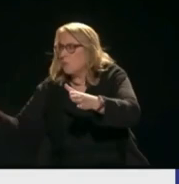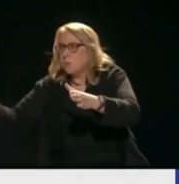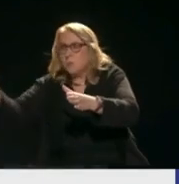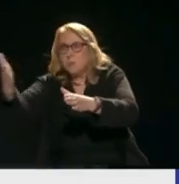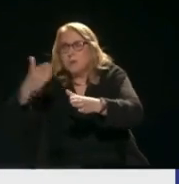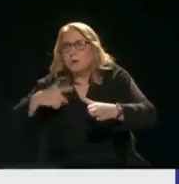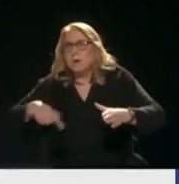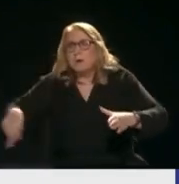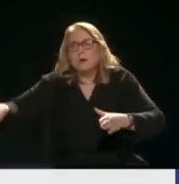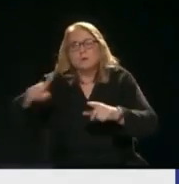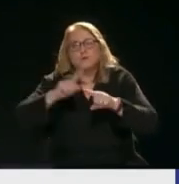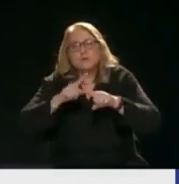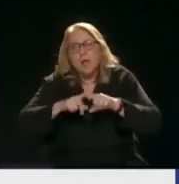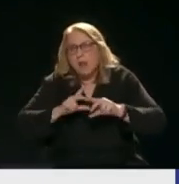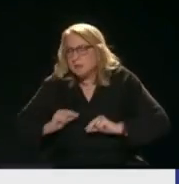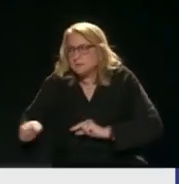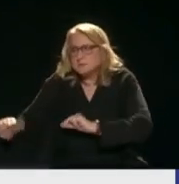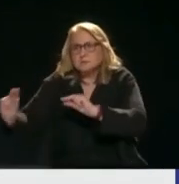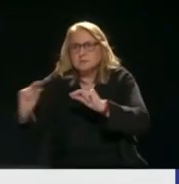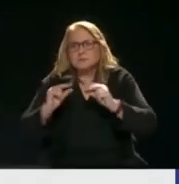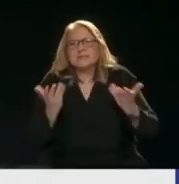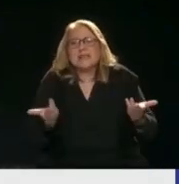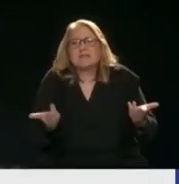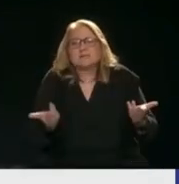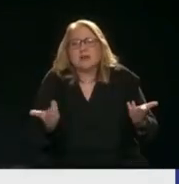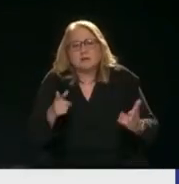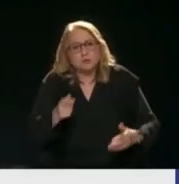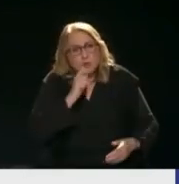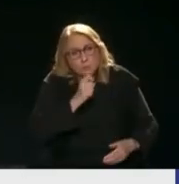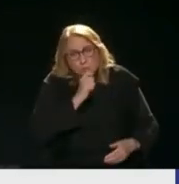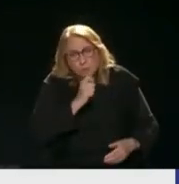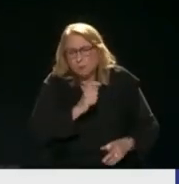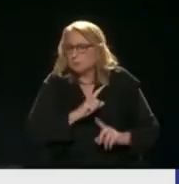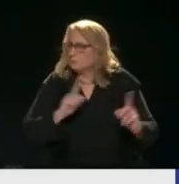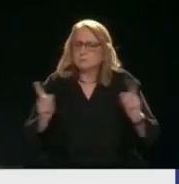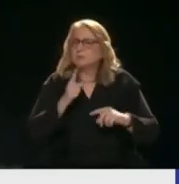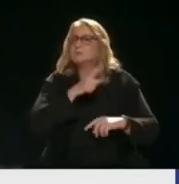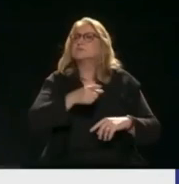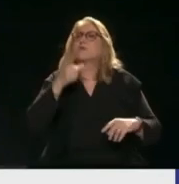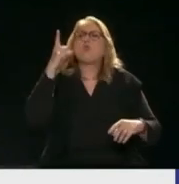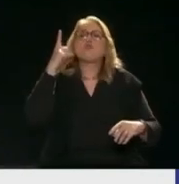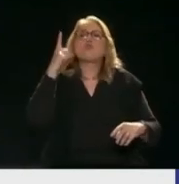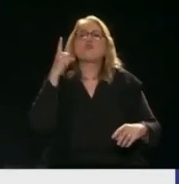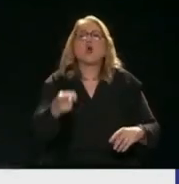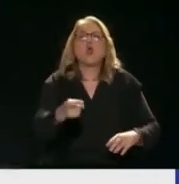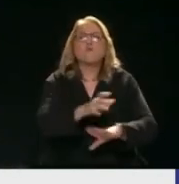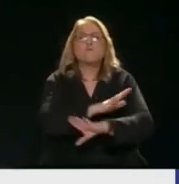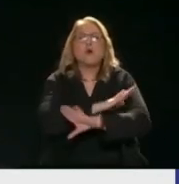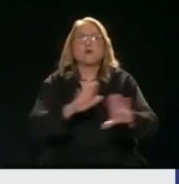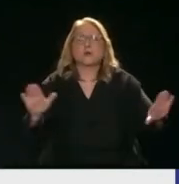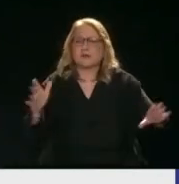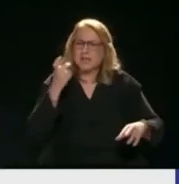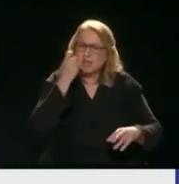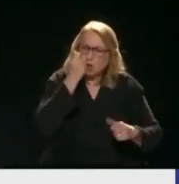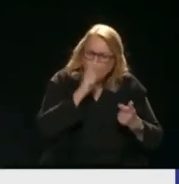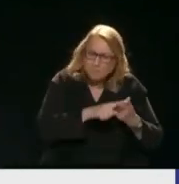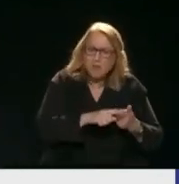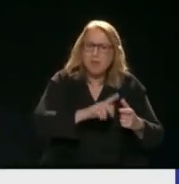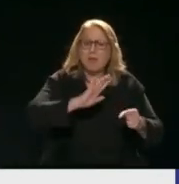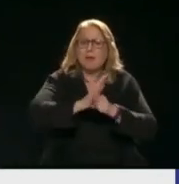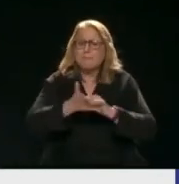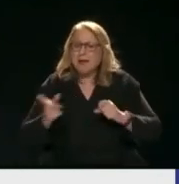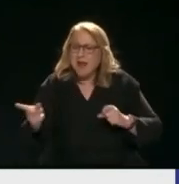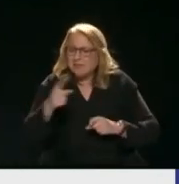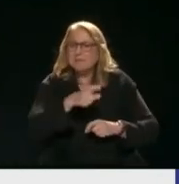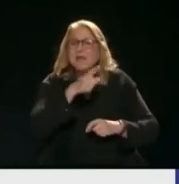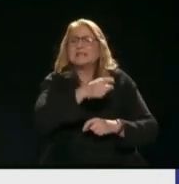Όχι κύριοι Αυτή είναι δολοφονία Κύριοι είστε δολοφόνοι Είτε οικονομικά Είτε και με την πανδημία Μα πάντων Όλοι σε συνομή είναι δολοφονικοί Για